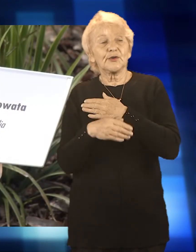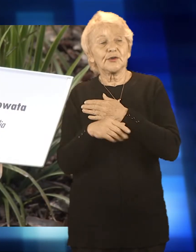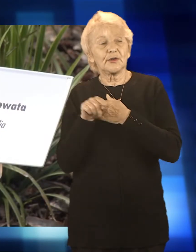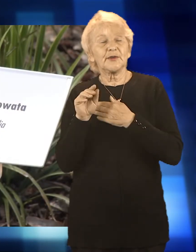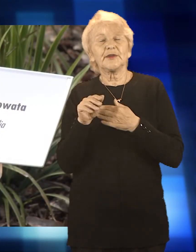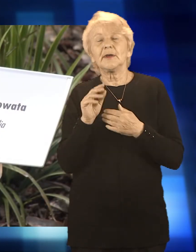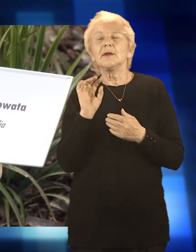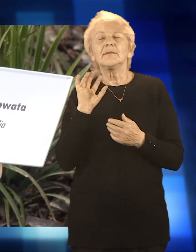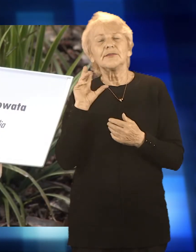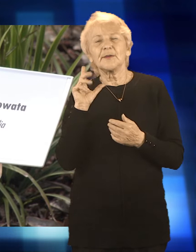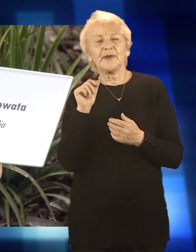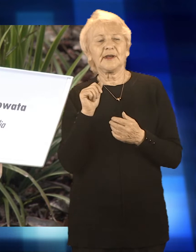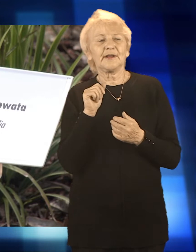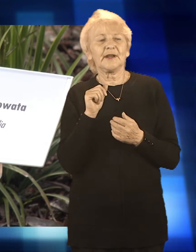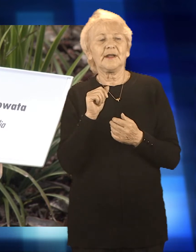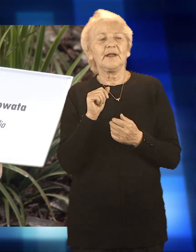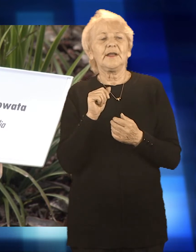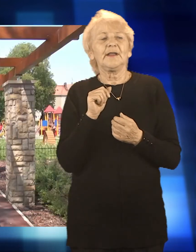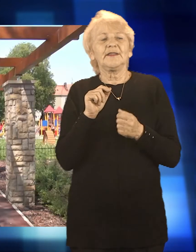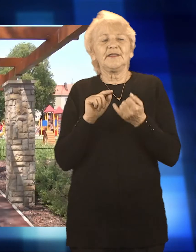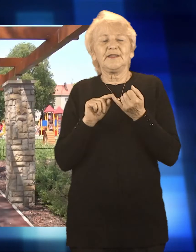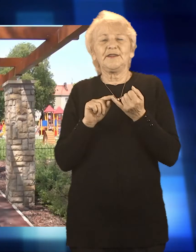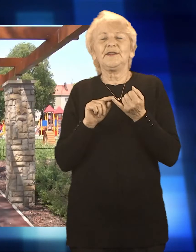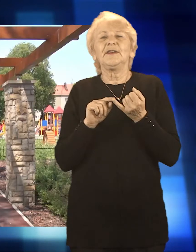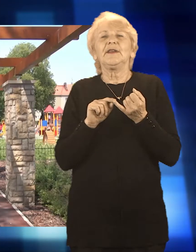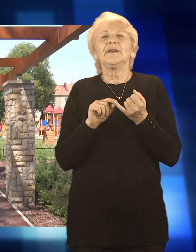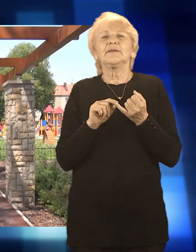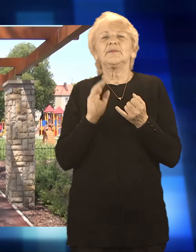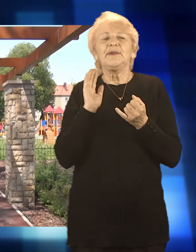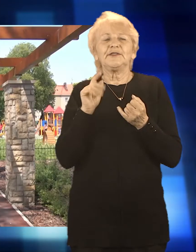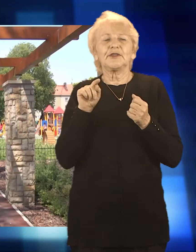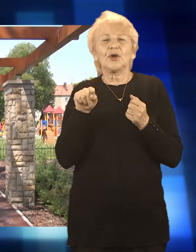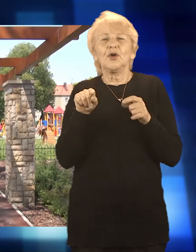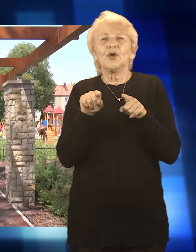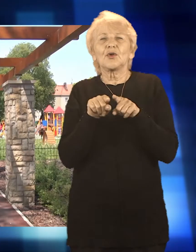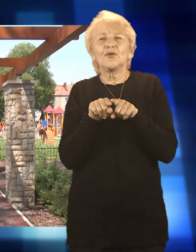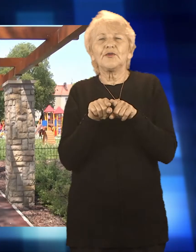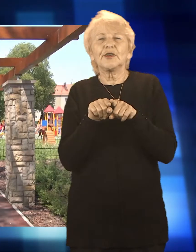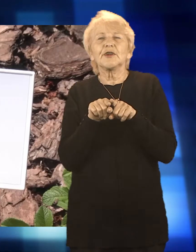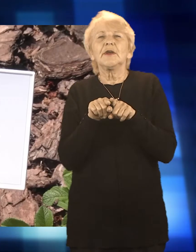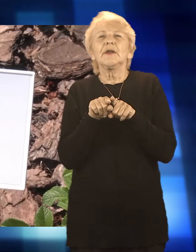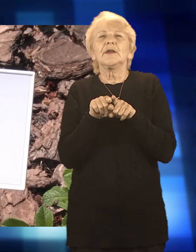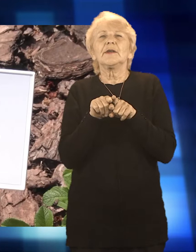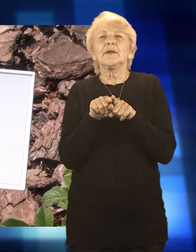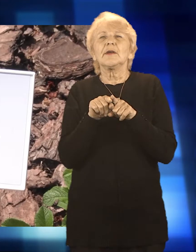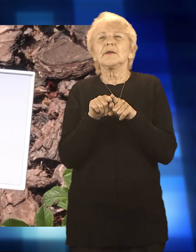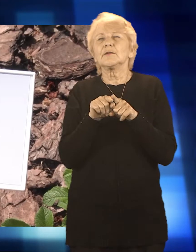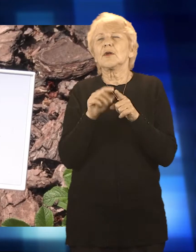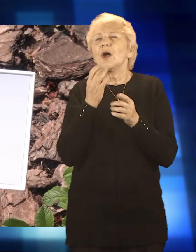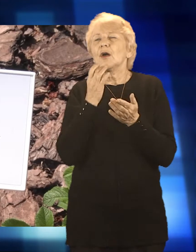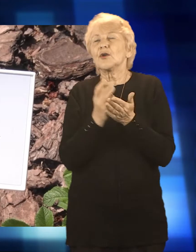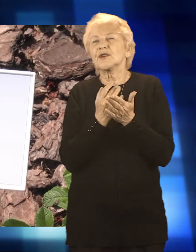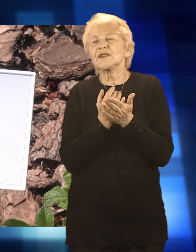stanowiły ważny element tego ogródka i będą stanowiły również pożytek dla okolicznych